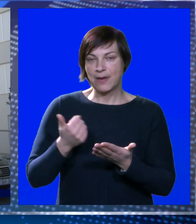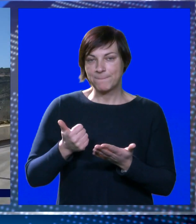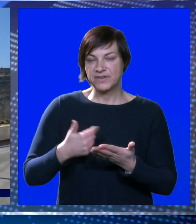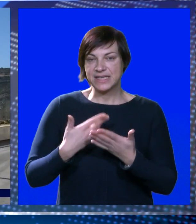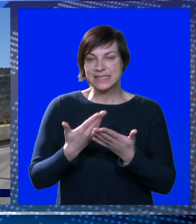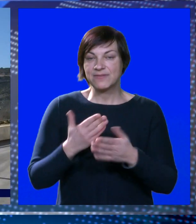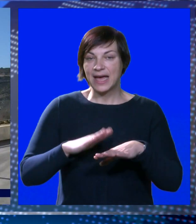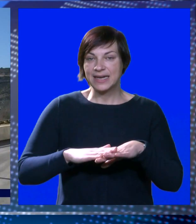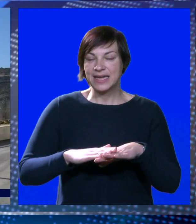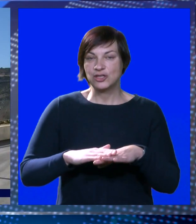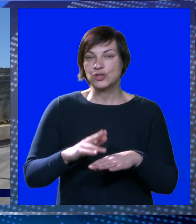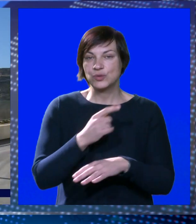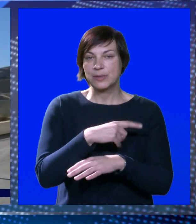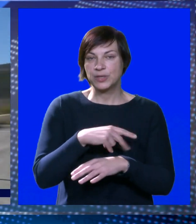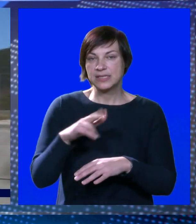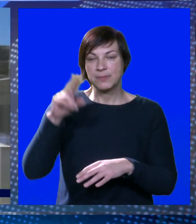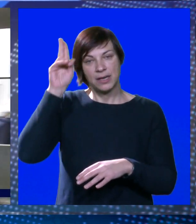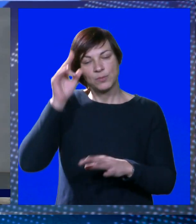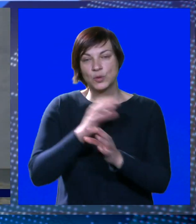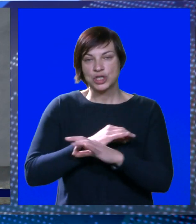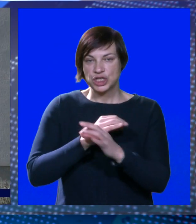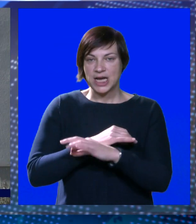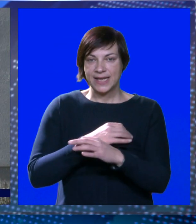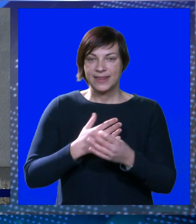prvenstva, a na to su se pojedinci imali priliku žaliti.